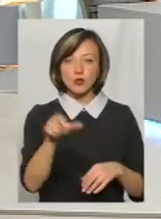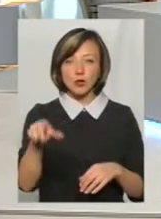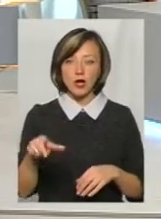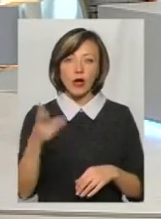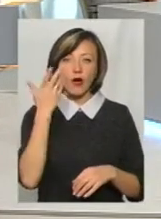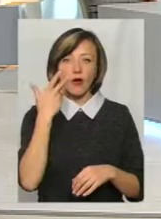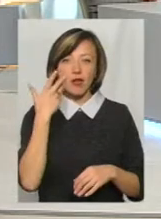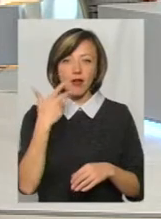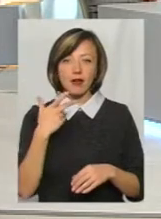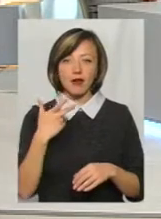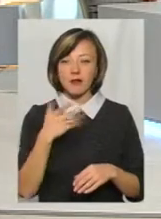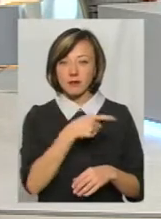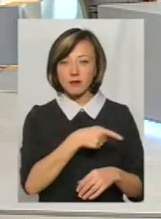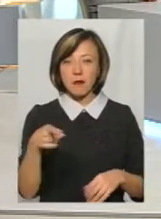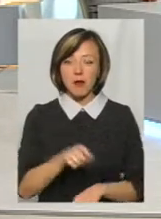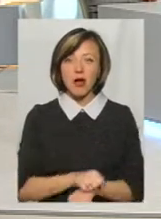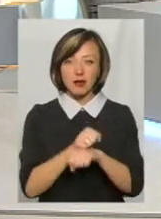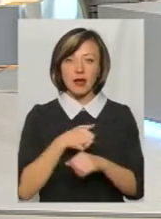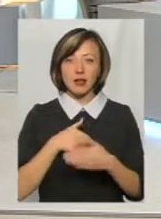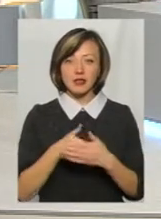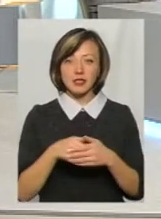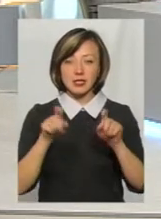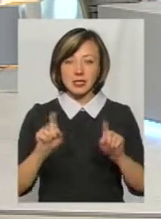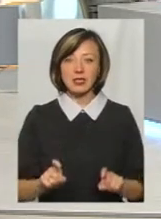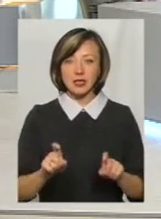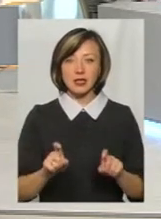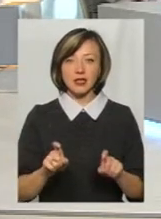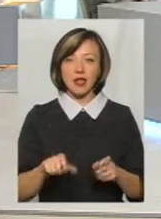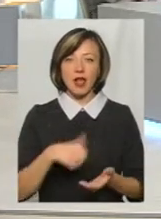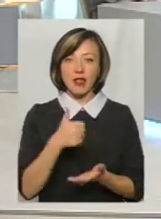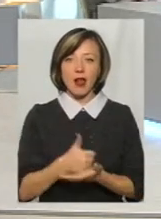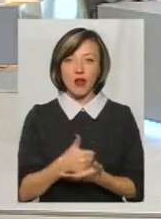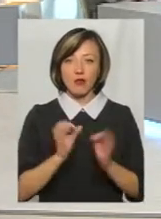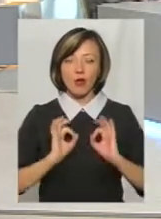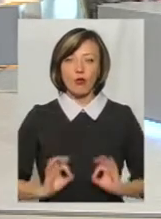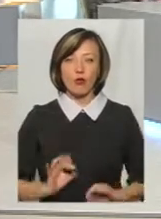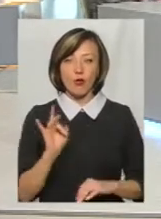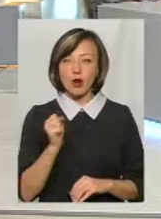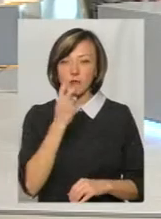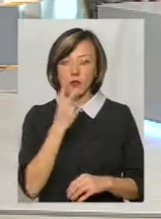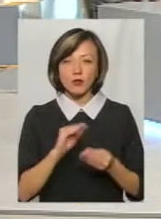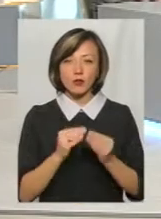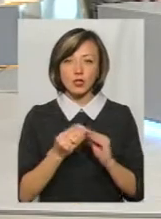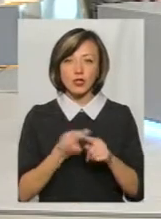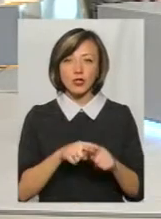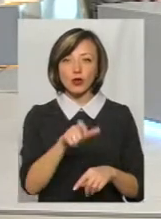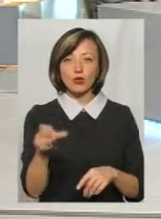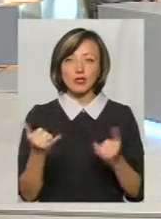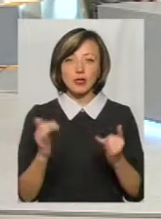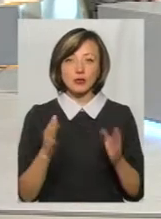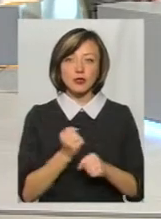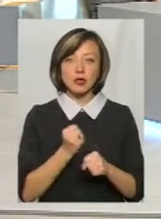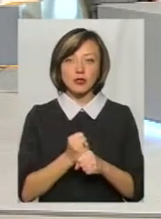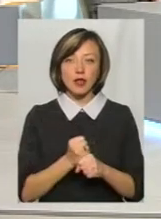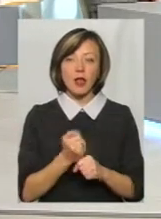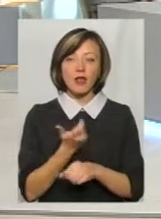під час Майдану активістів, які садили там навіть генерального прокурора. Вони не побачили в тому проблеми, що ці люди зараз будуть працювати